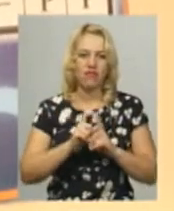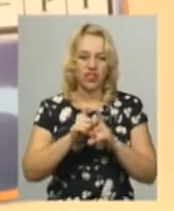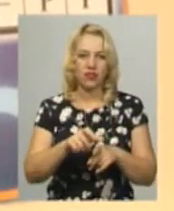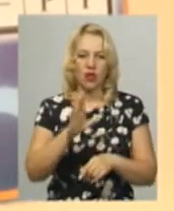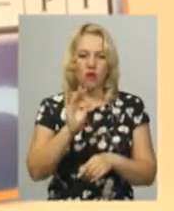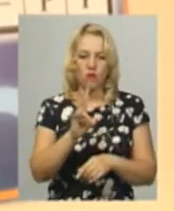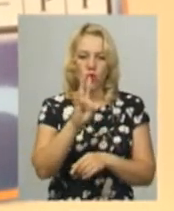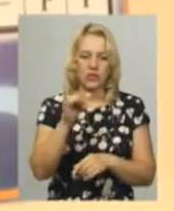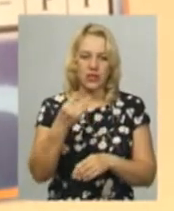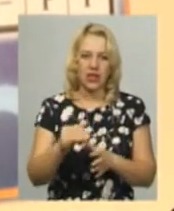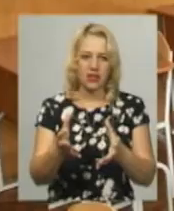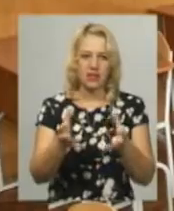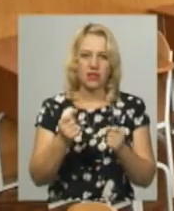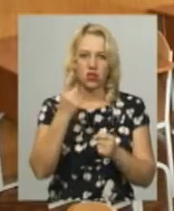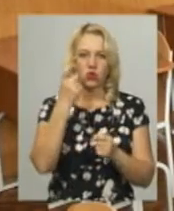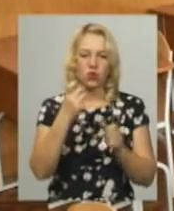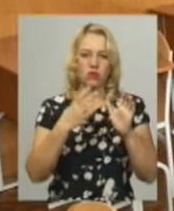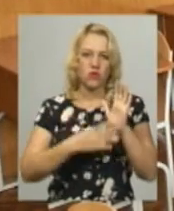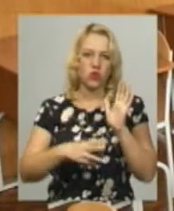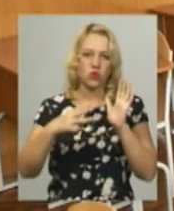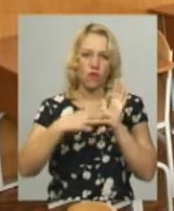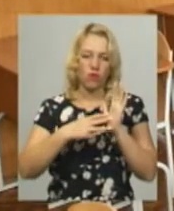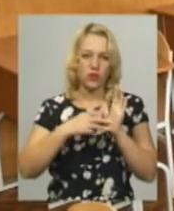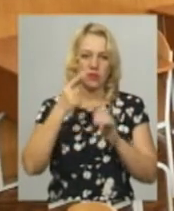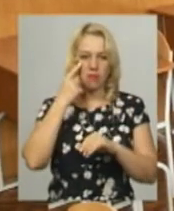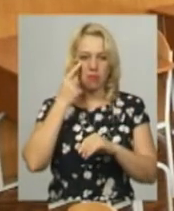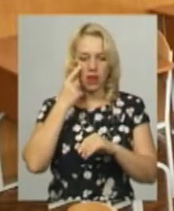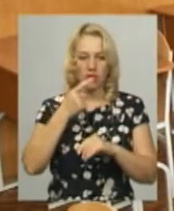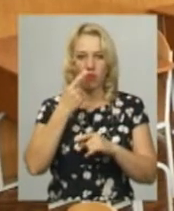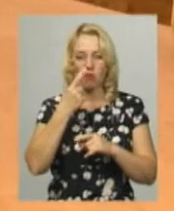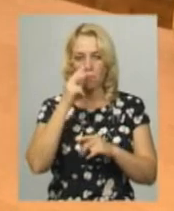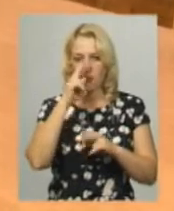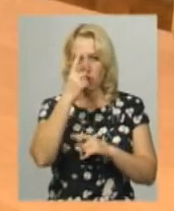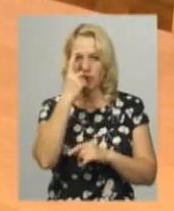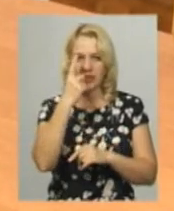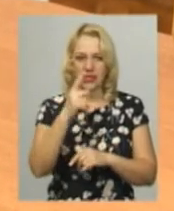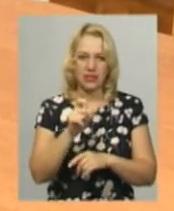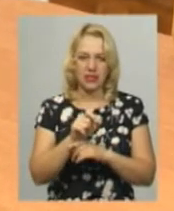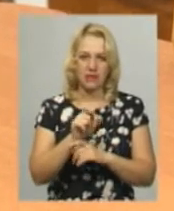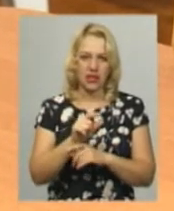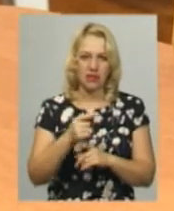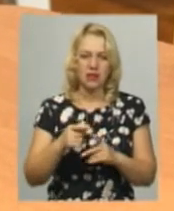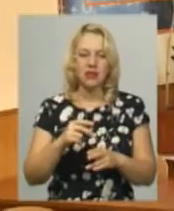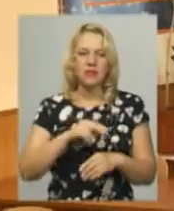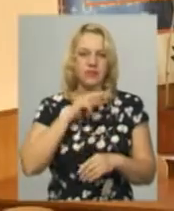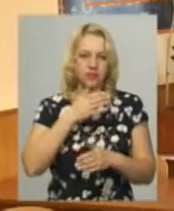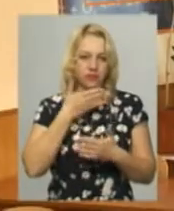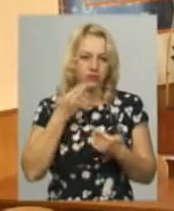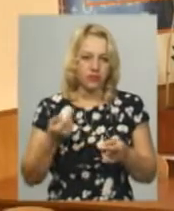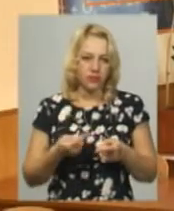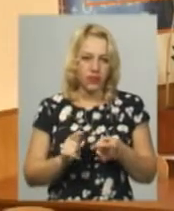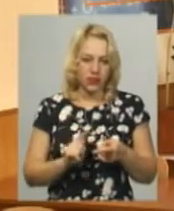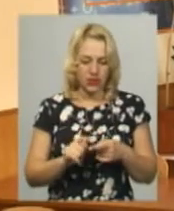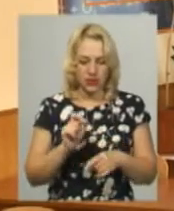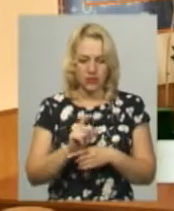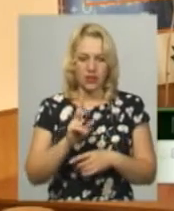у ЗНО з хімі набрав 198 балів. Хлопець каже, помилився в одному завданні. Чест, неуважність. Пам'ятаю це завдання,